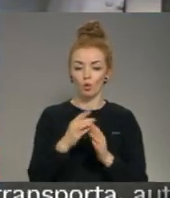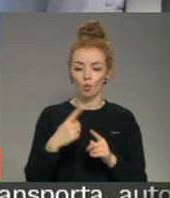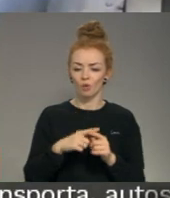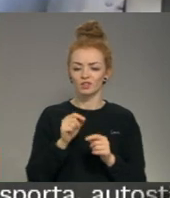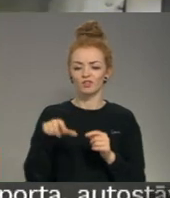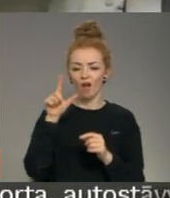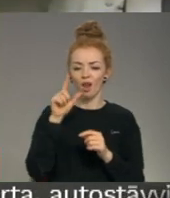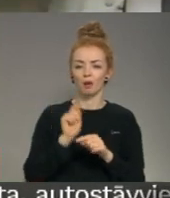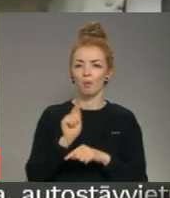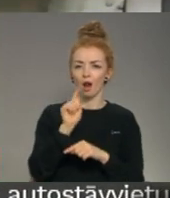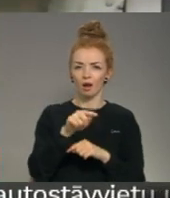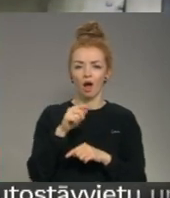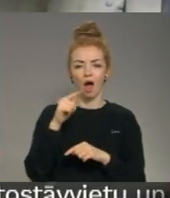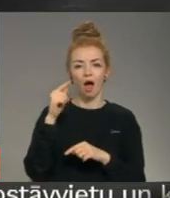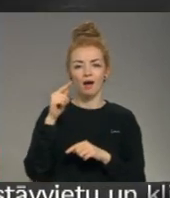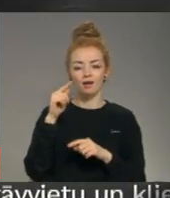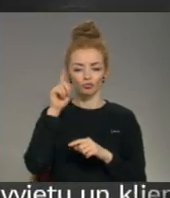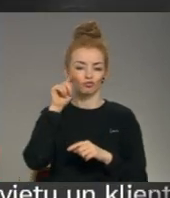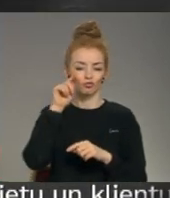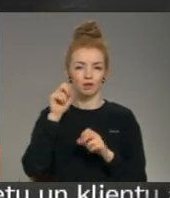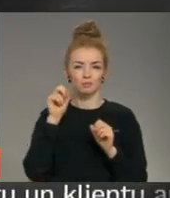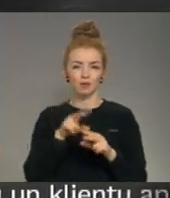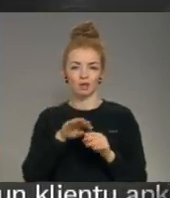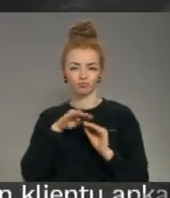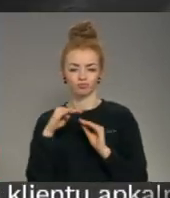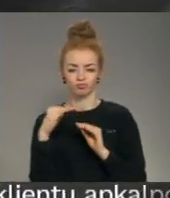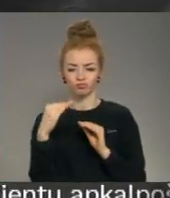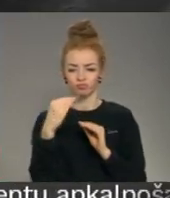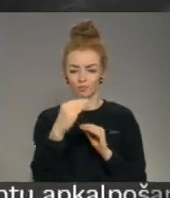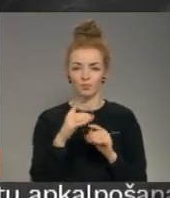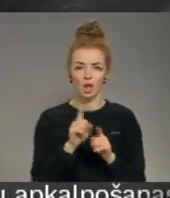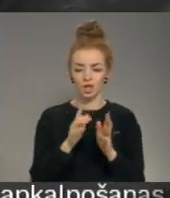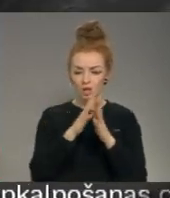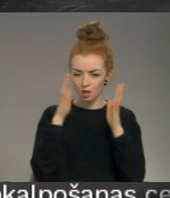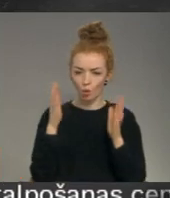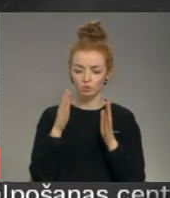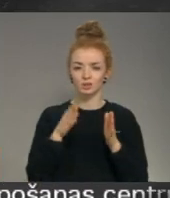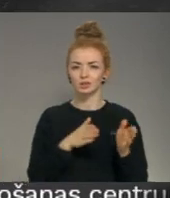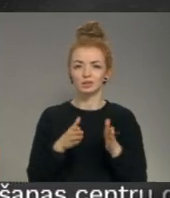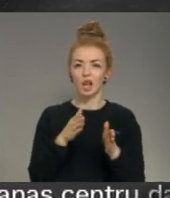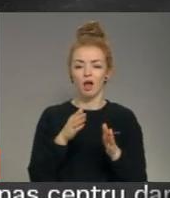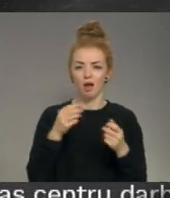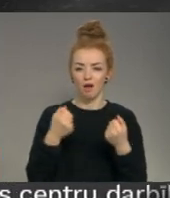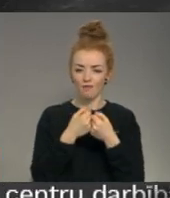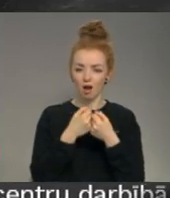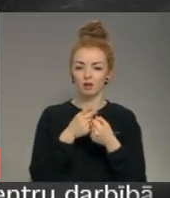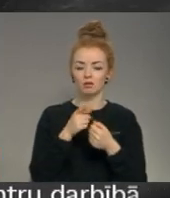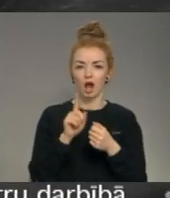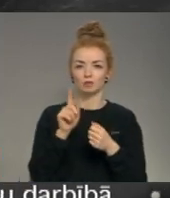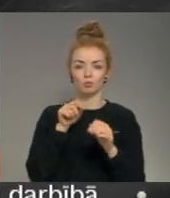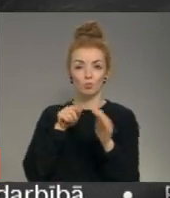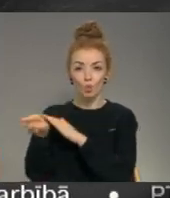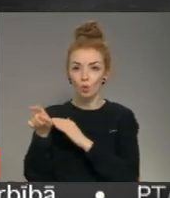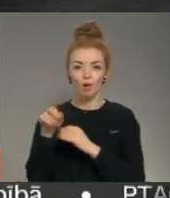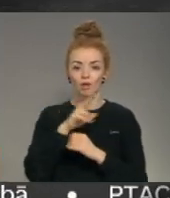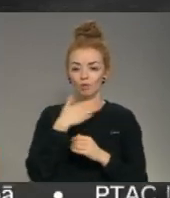pārkāpumi ir apzinātās sānas līdzradīšanas, ir arī atspaits daudzos cēstādības negadījumos, kur ir mazaksājuši negadījumi vietas,